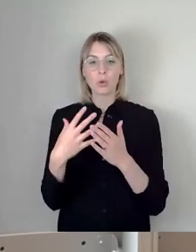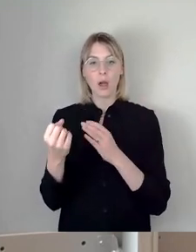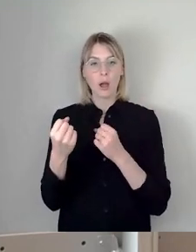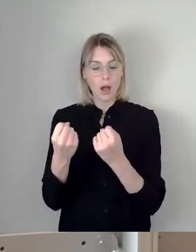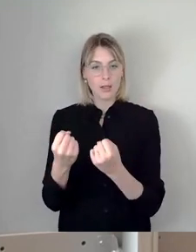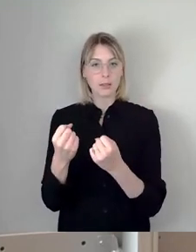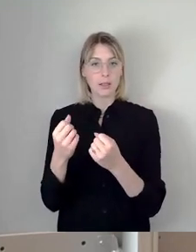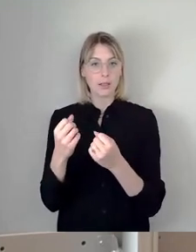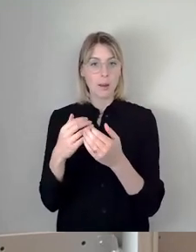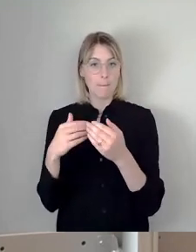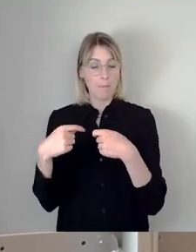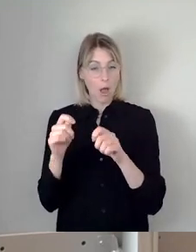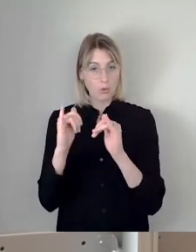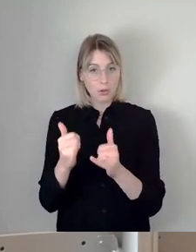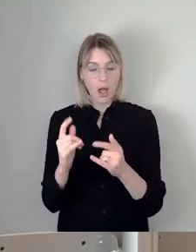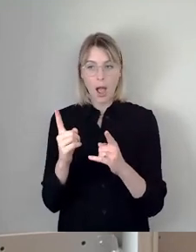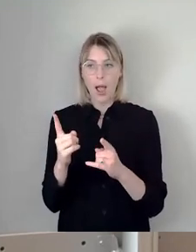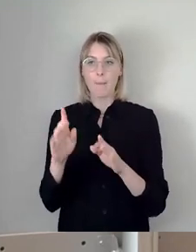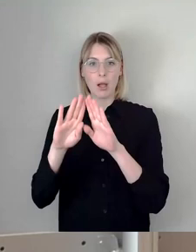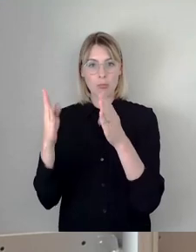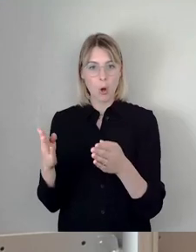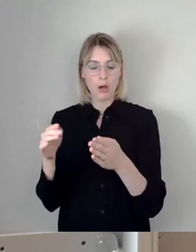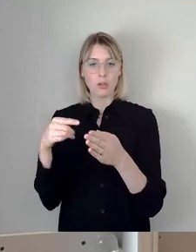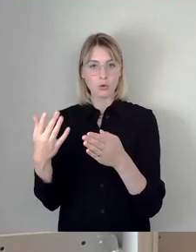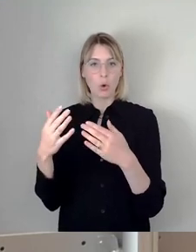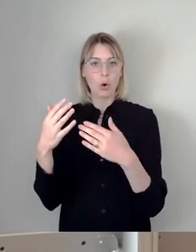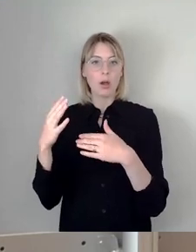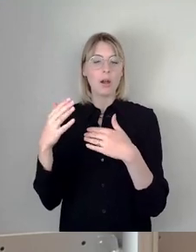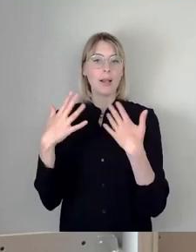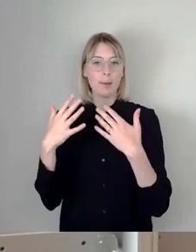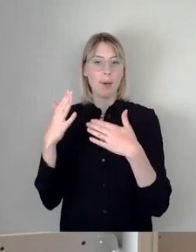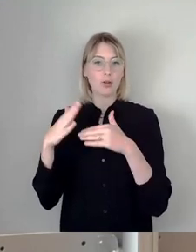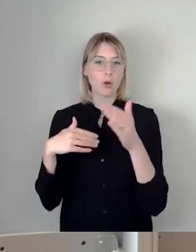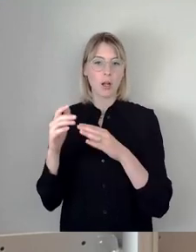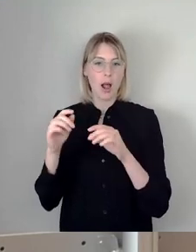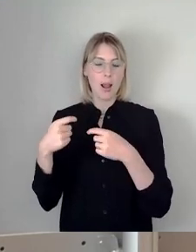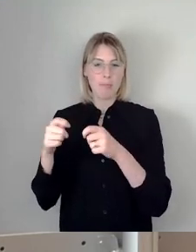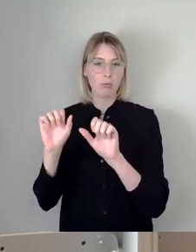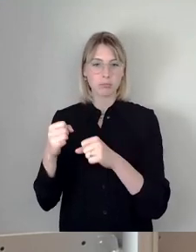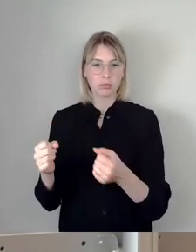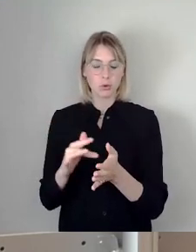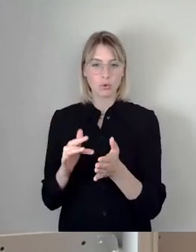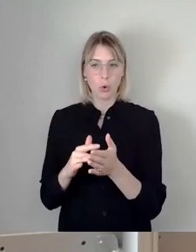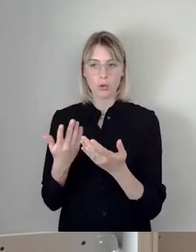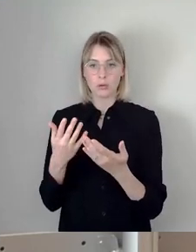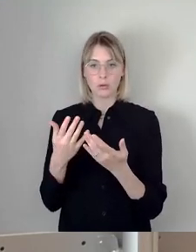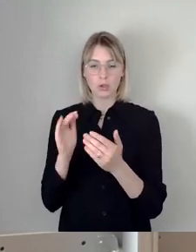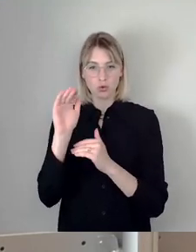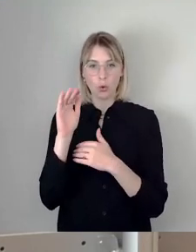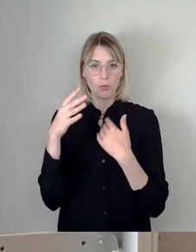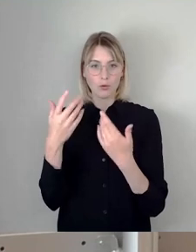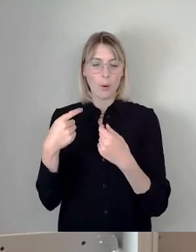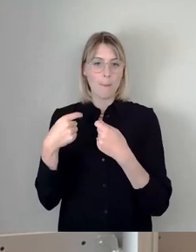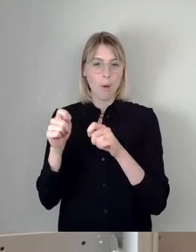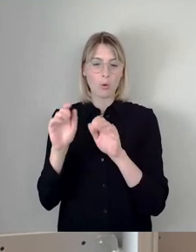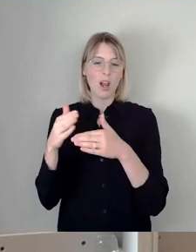Gebäudebestand nicht klimaneutral hinkriegen, weil ich würde gar nichts mehr bauen, auf lange Sicht hin. Dort ist ein Diagramm drin, wo festgelegt wird, wie dann mehrere